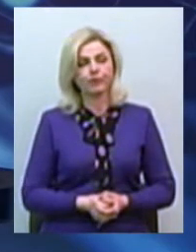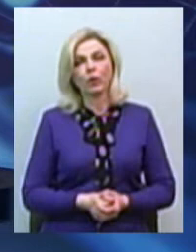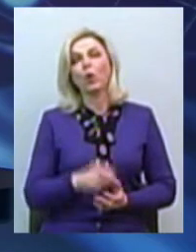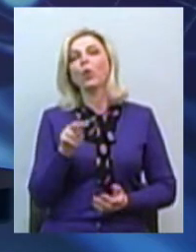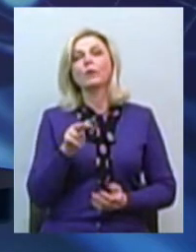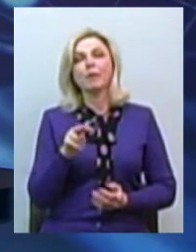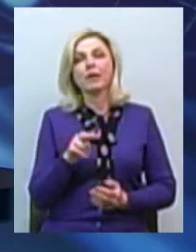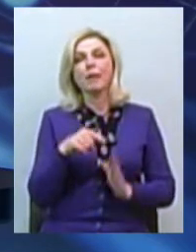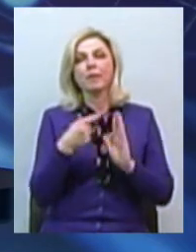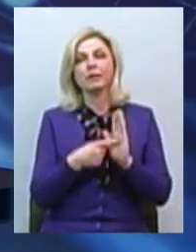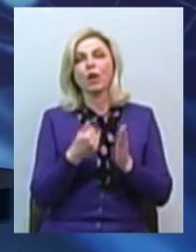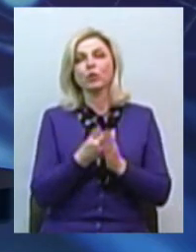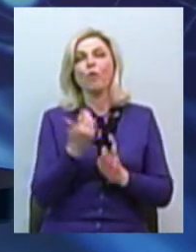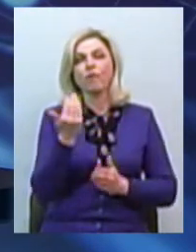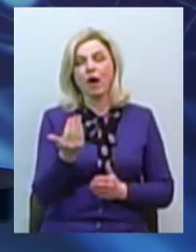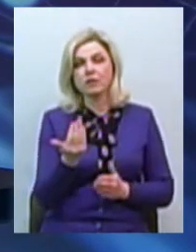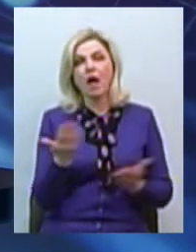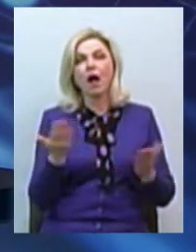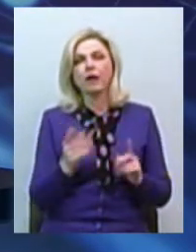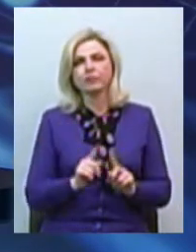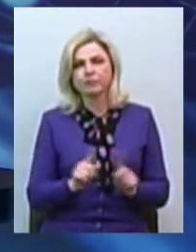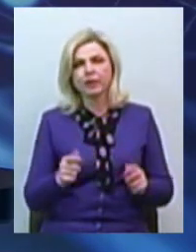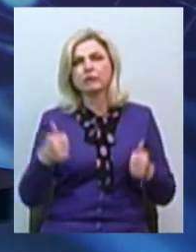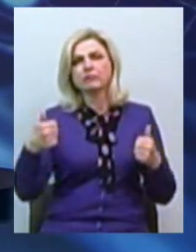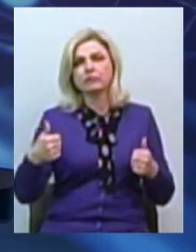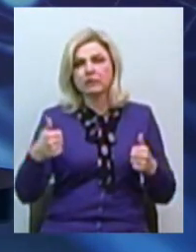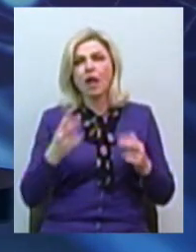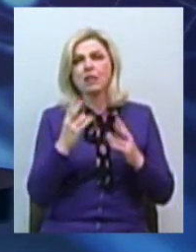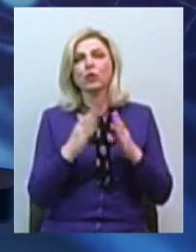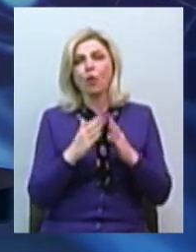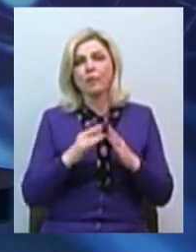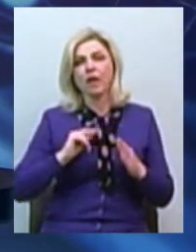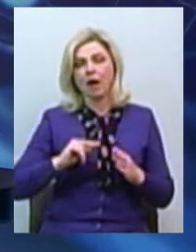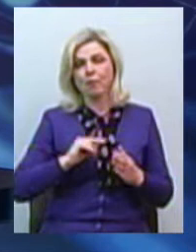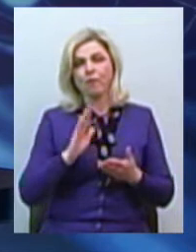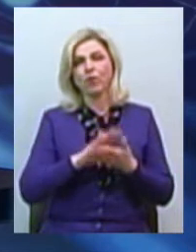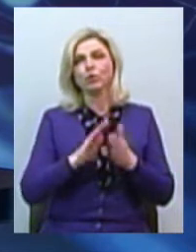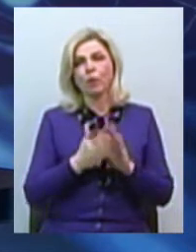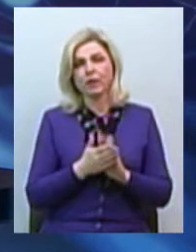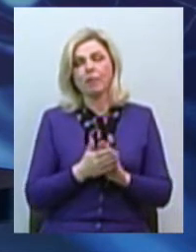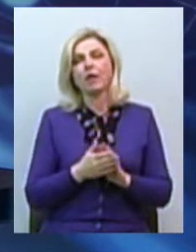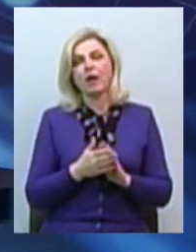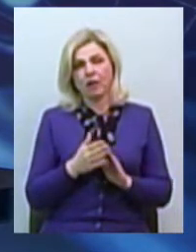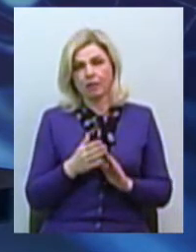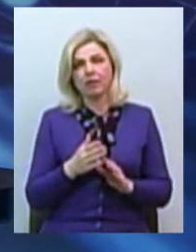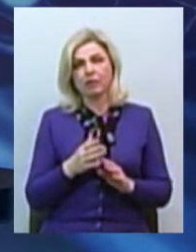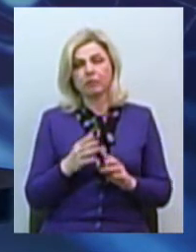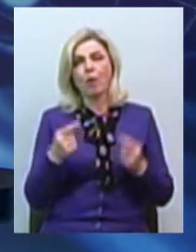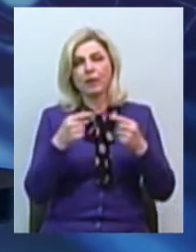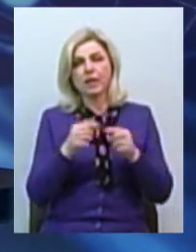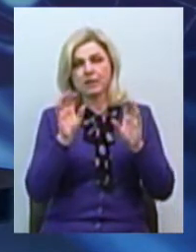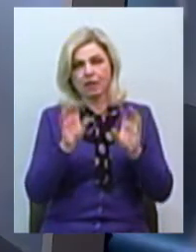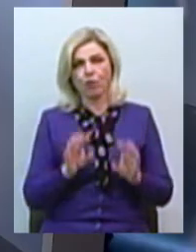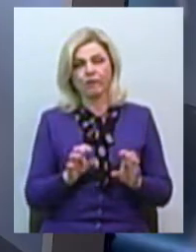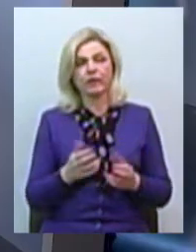до вас. Які особливості дистанційної надомної роботи в умовах карантину визначено законодавством? Так, дійсно, на